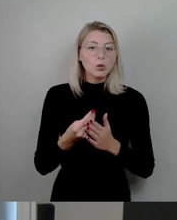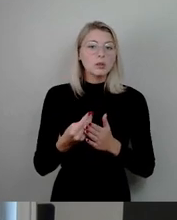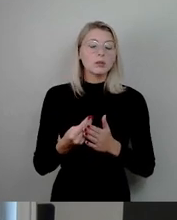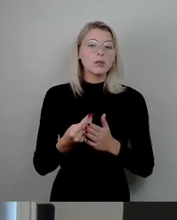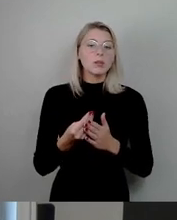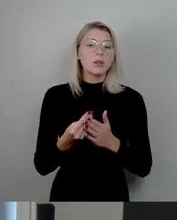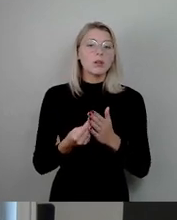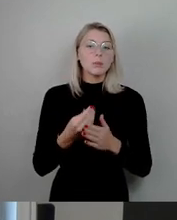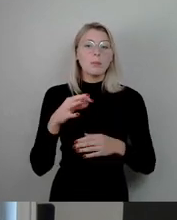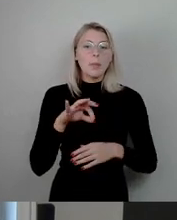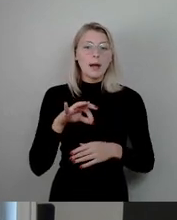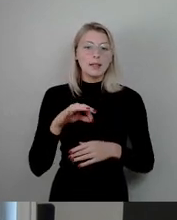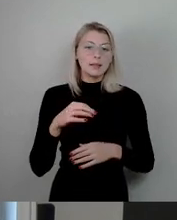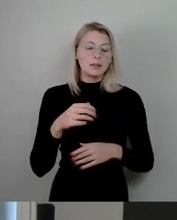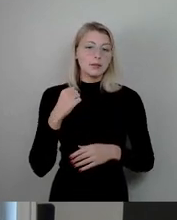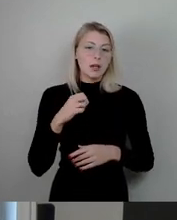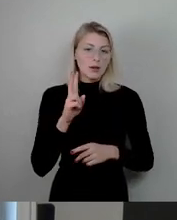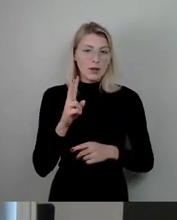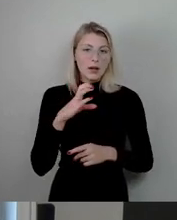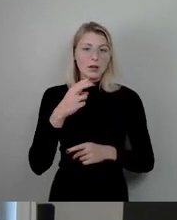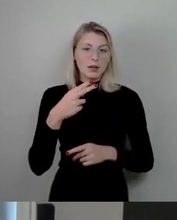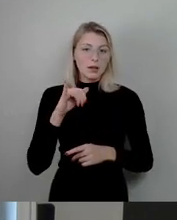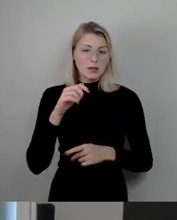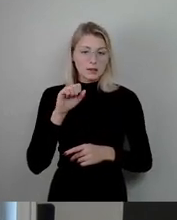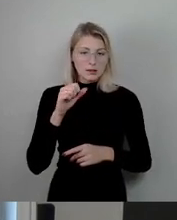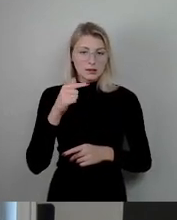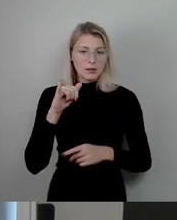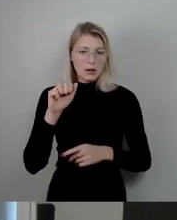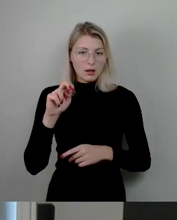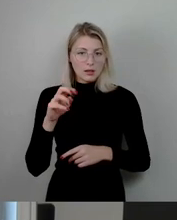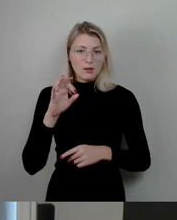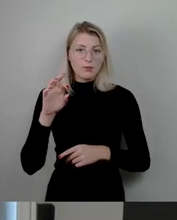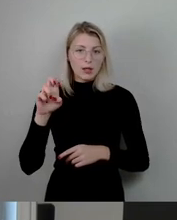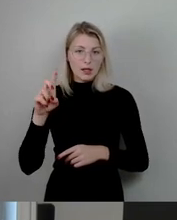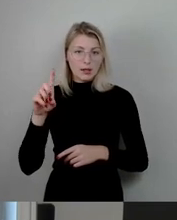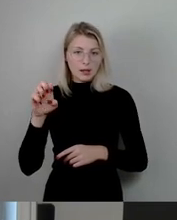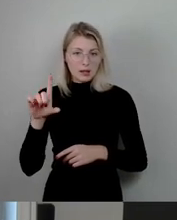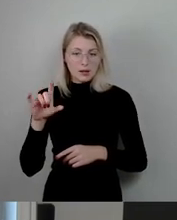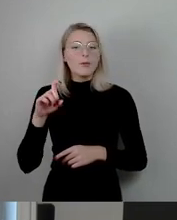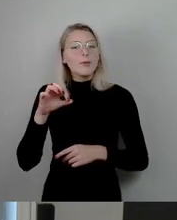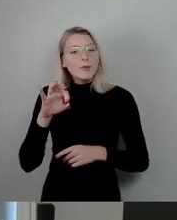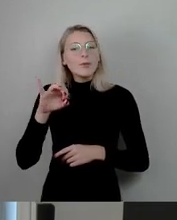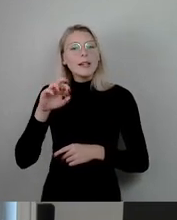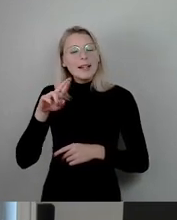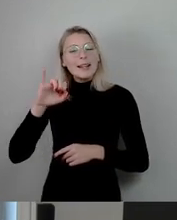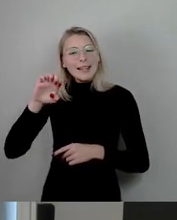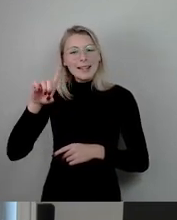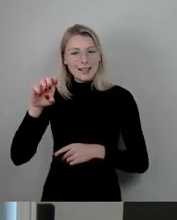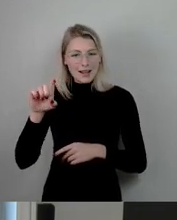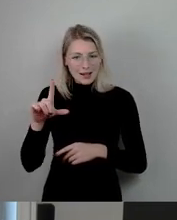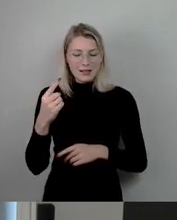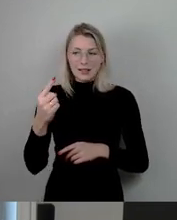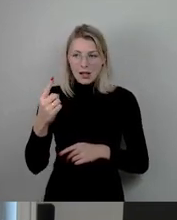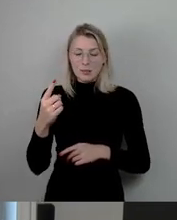Christian Friedl, ich zitiere kurz aus der Jurybegründung. Christian Friedl ist nicht nur ein herausragender